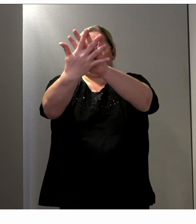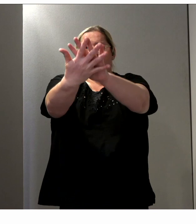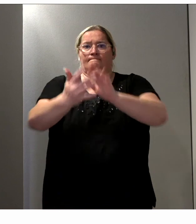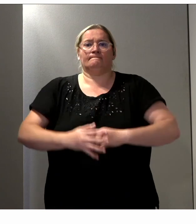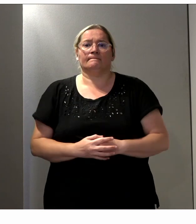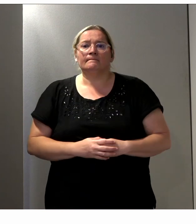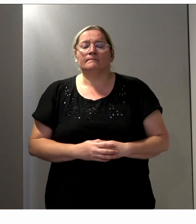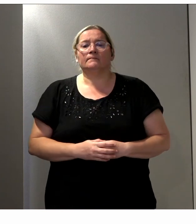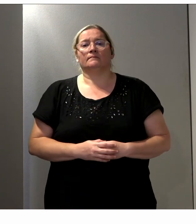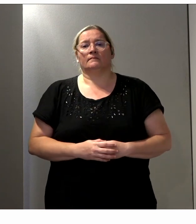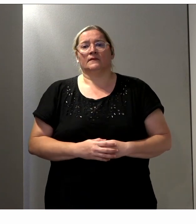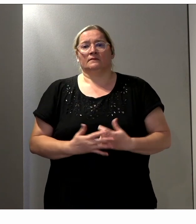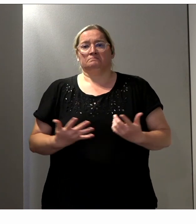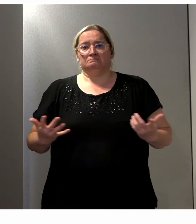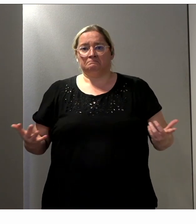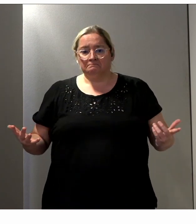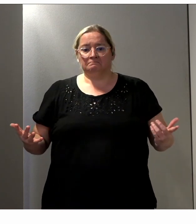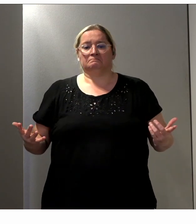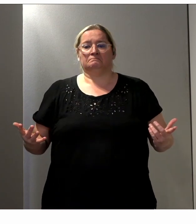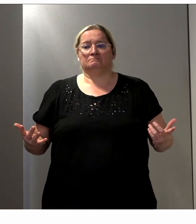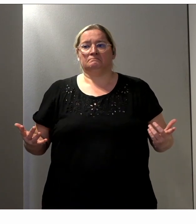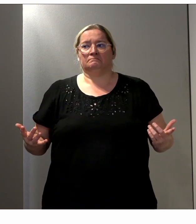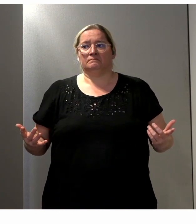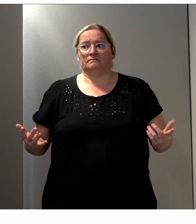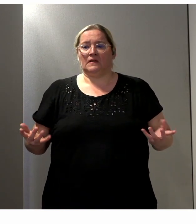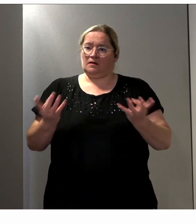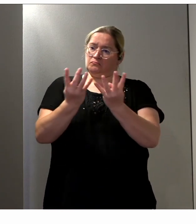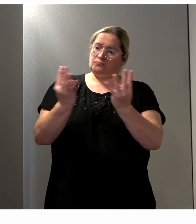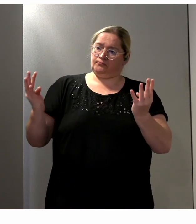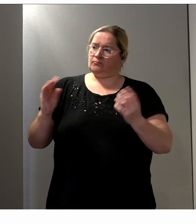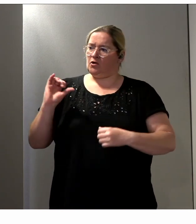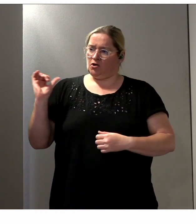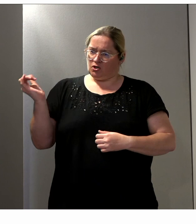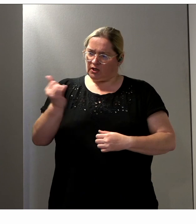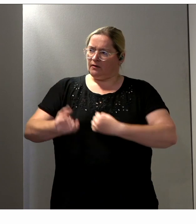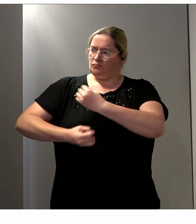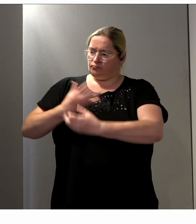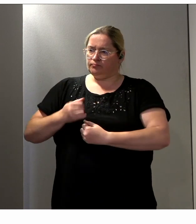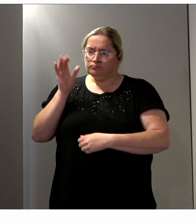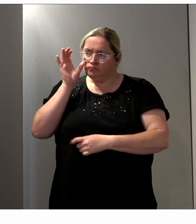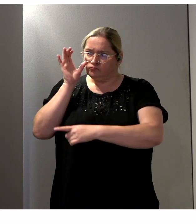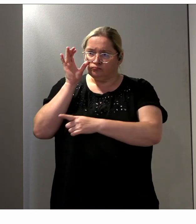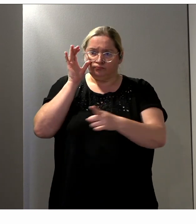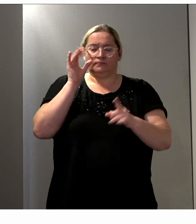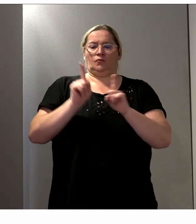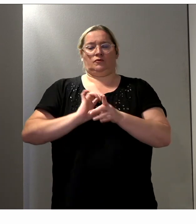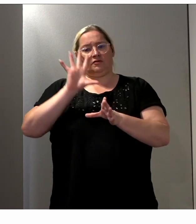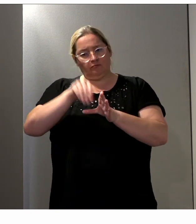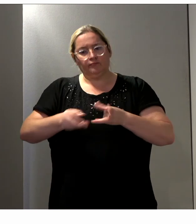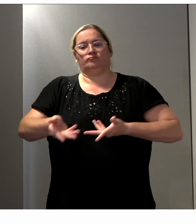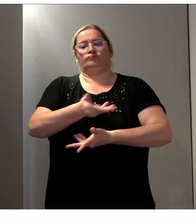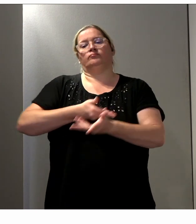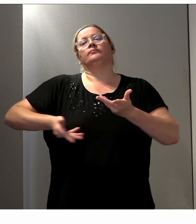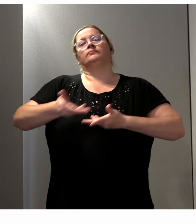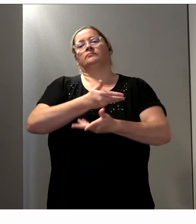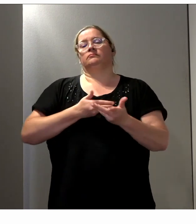comment, au vu des différentes interventions qu'on vient d'entendre et auxquelles on a participé, vous